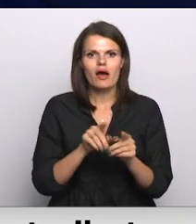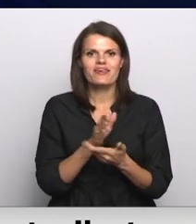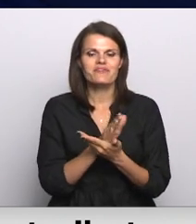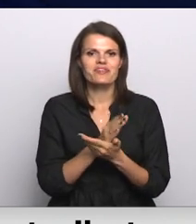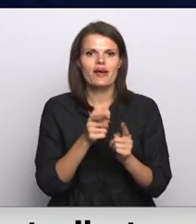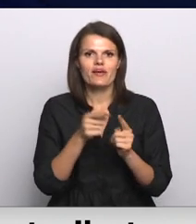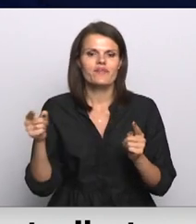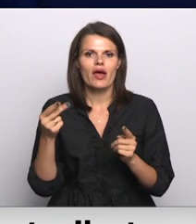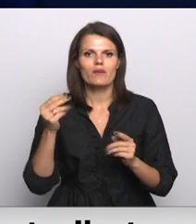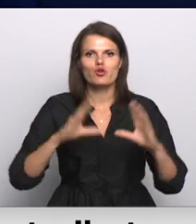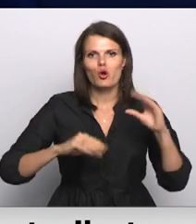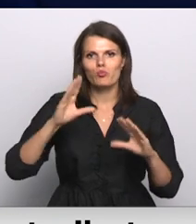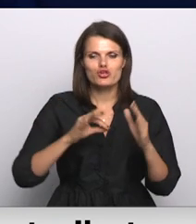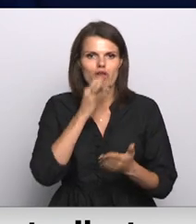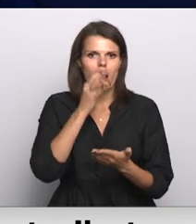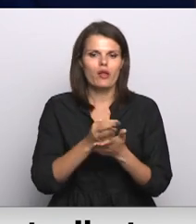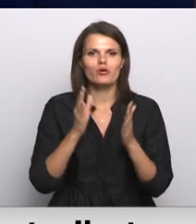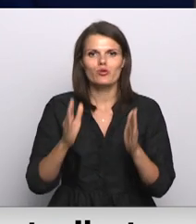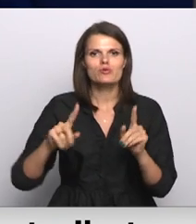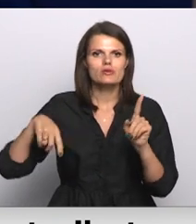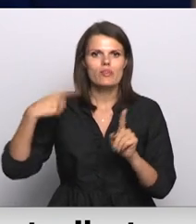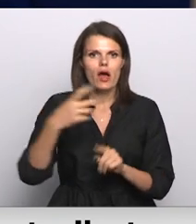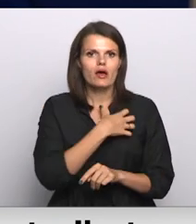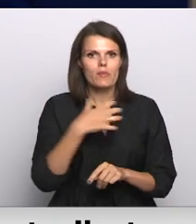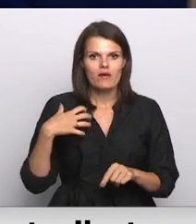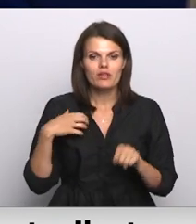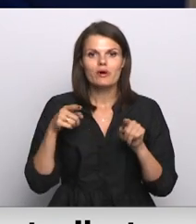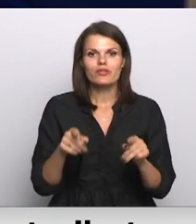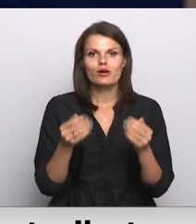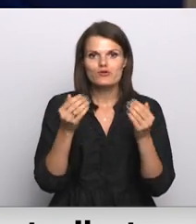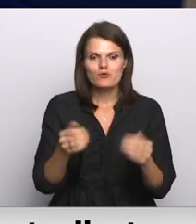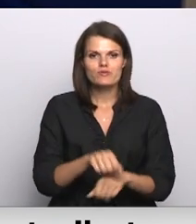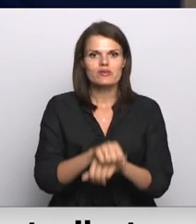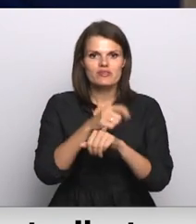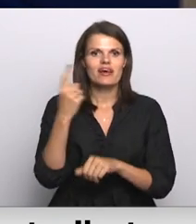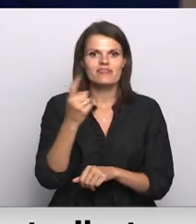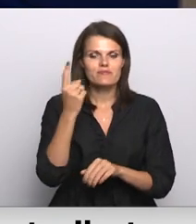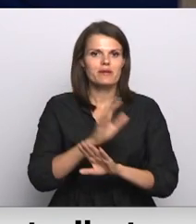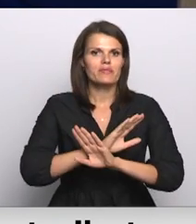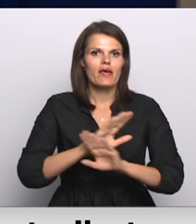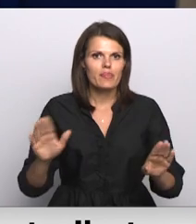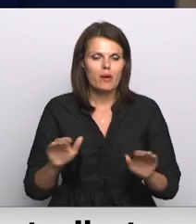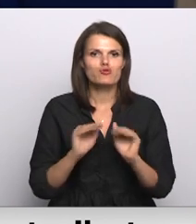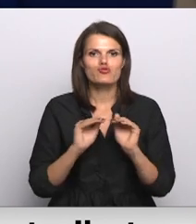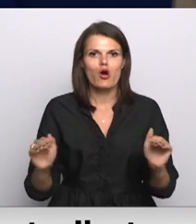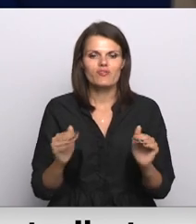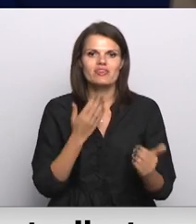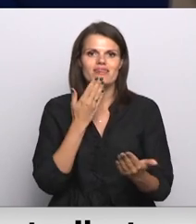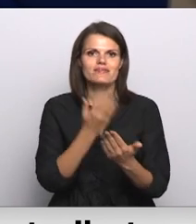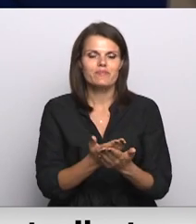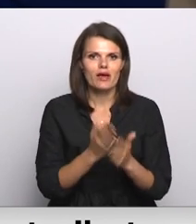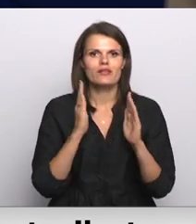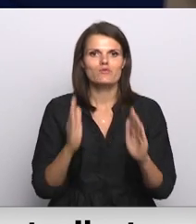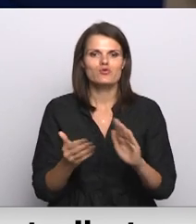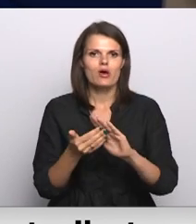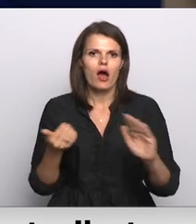budžetā, par ko atbildīgi būs jau nākamā valdība. Tas nozīmē, ka streiks pirmdien nebūs un oficiālais pieteikums tiks